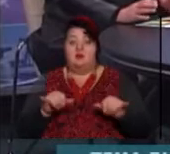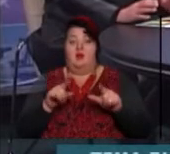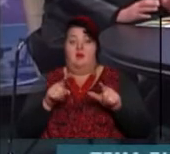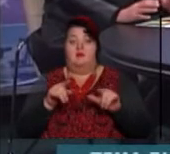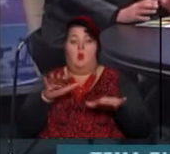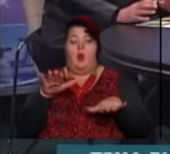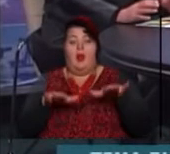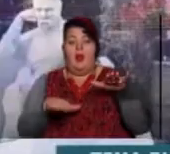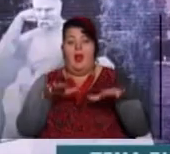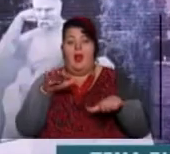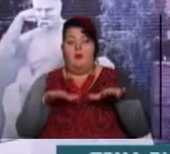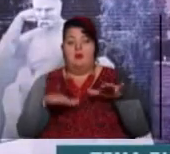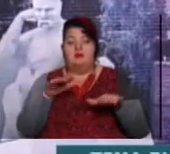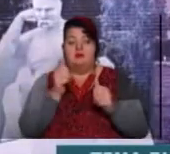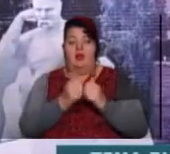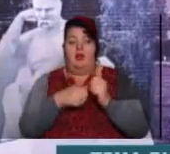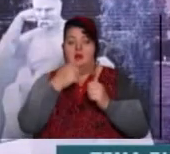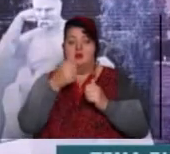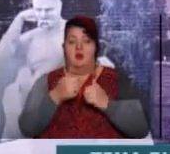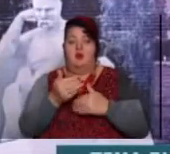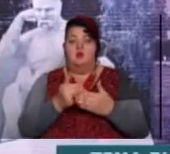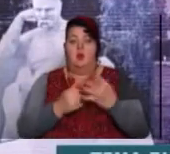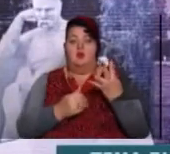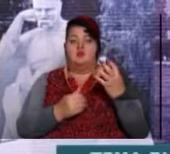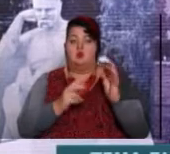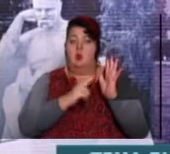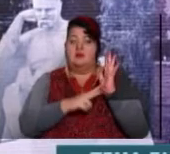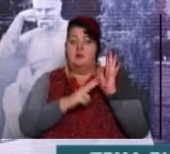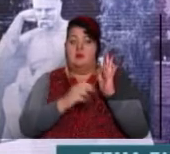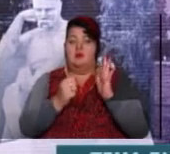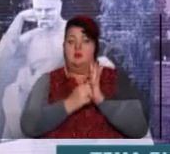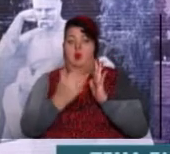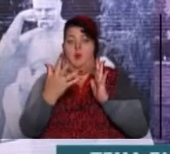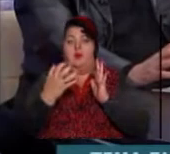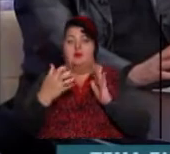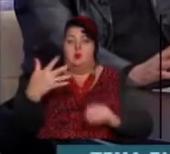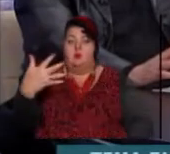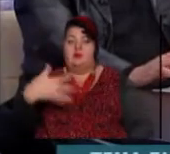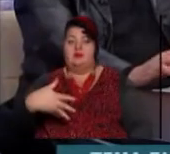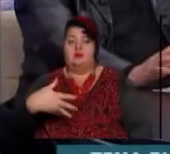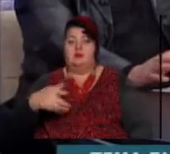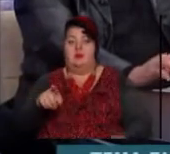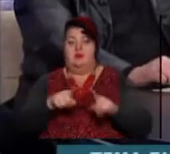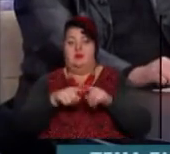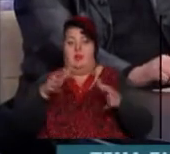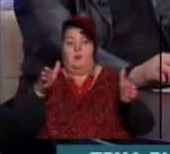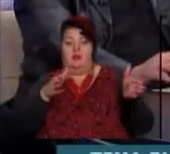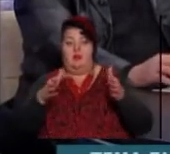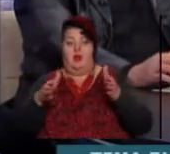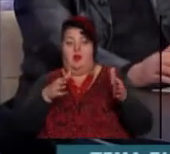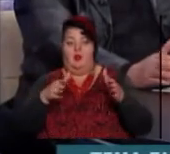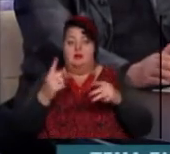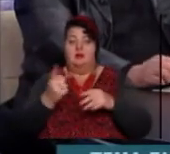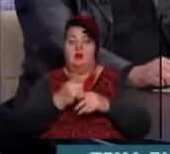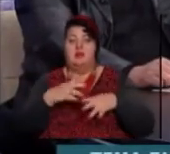воно колеблеться в преділах кожного року от 470 до 550. Він ні